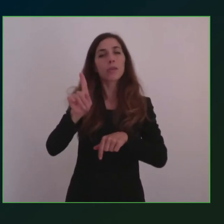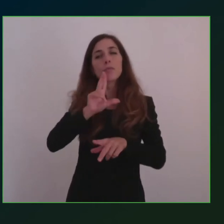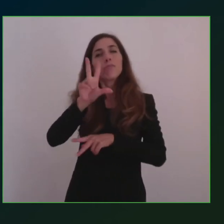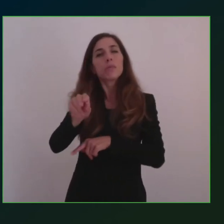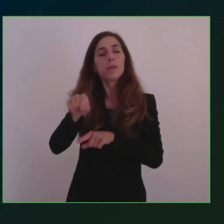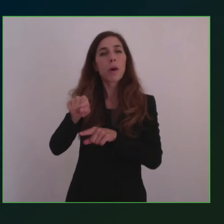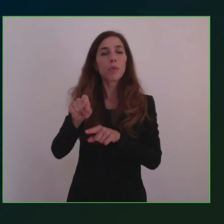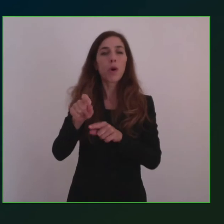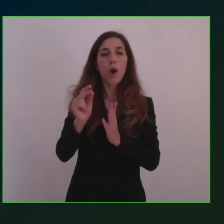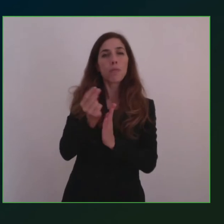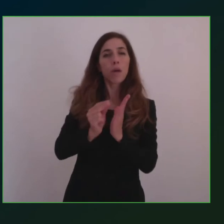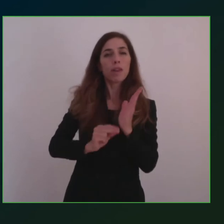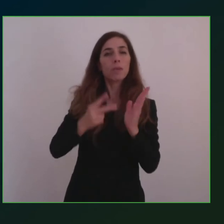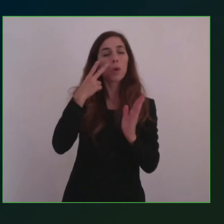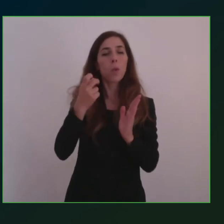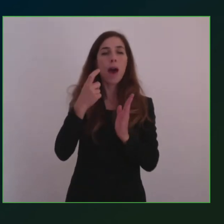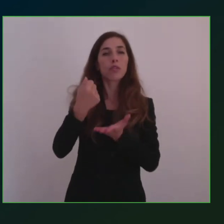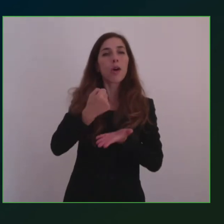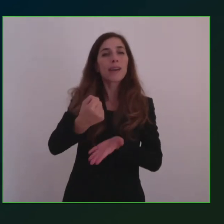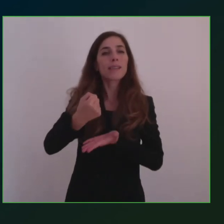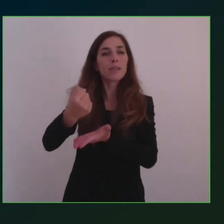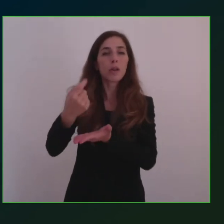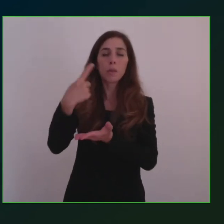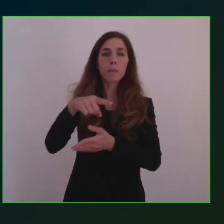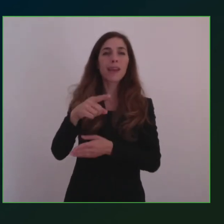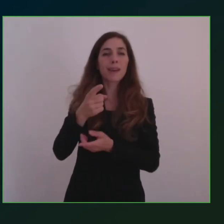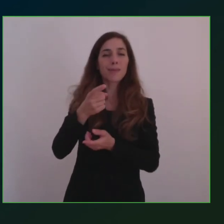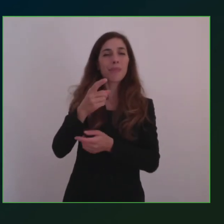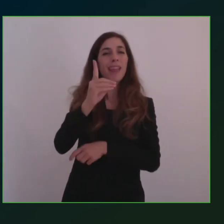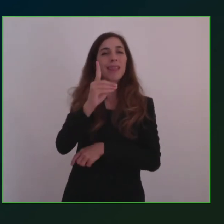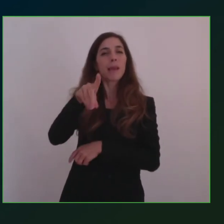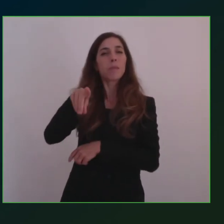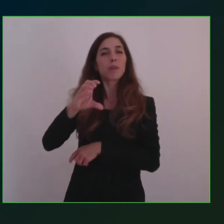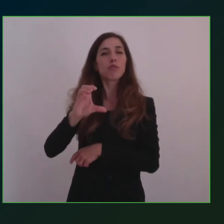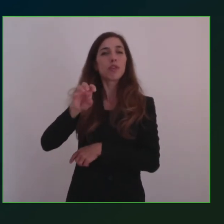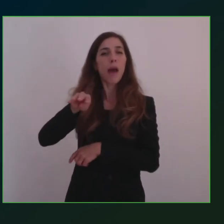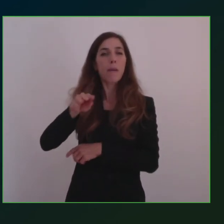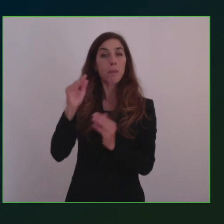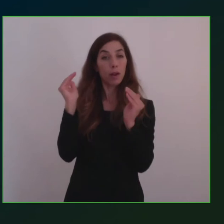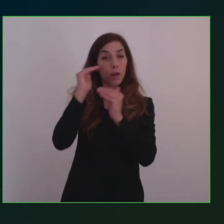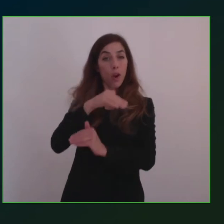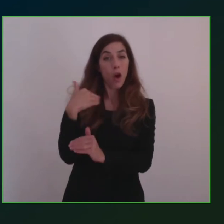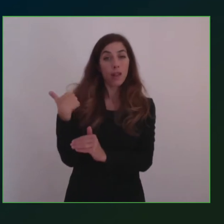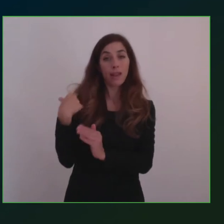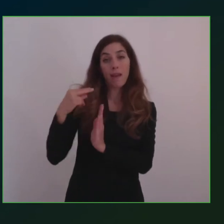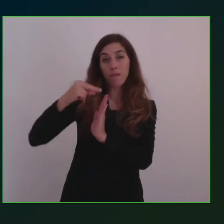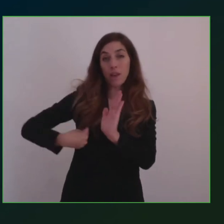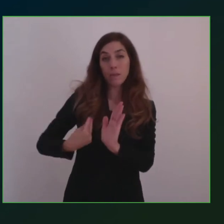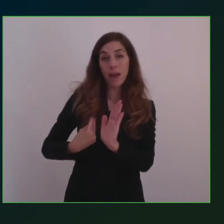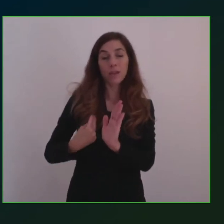per i ristori che derivano dal PCM firmato questa notte, quindi siamo in una situazione